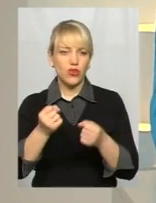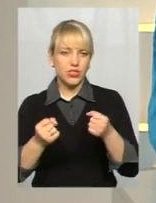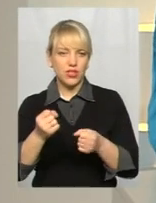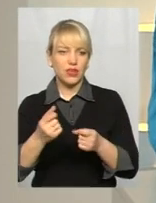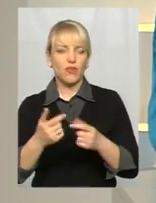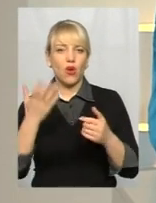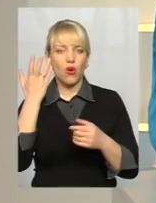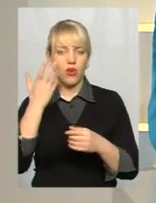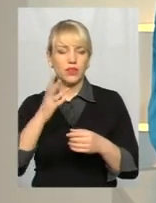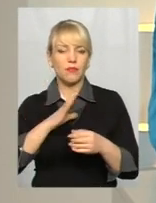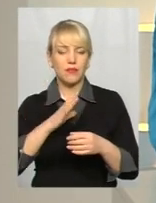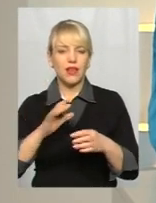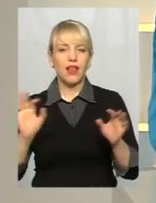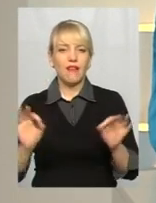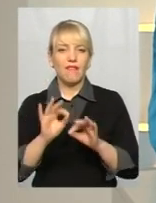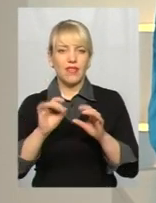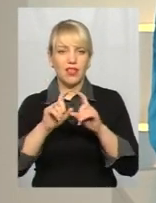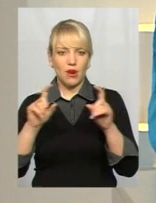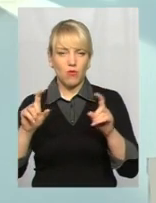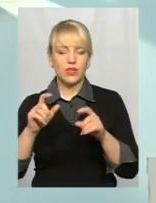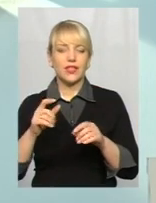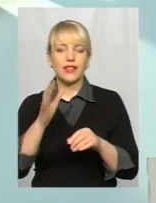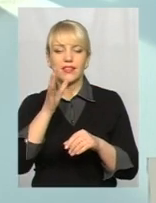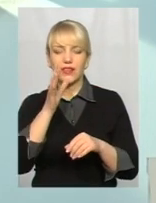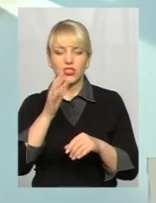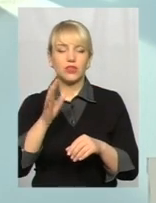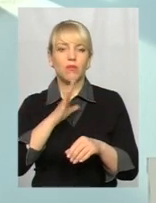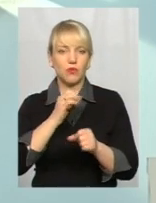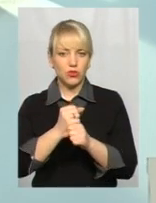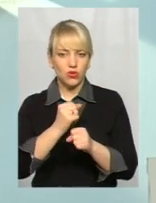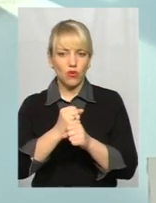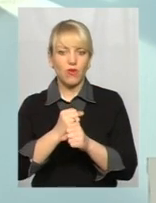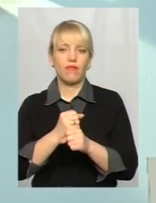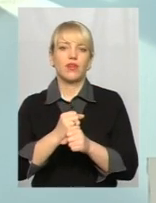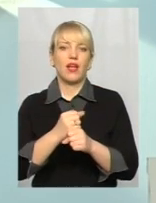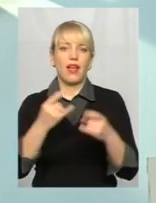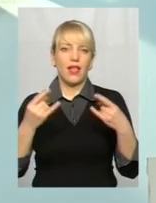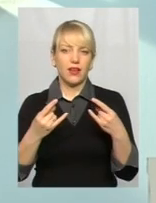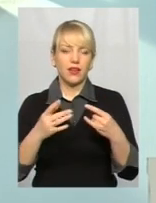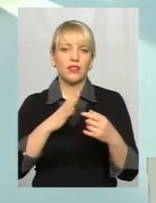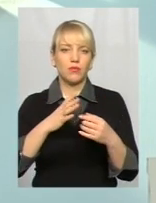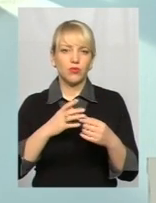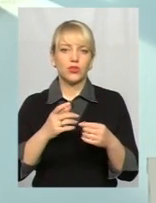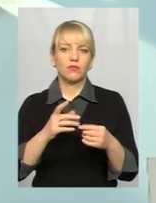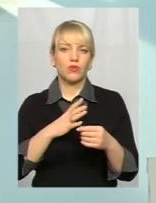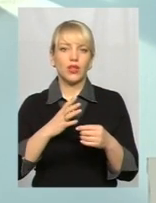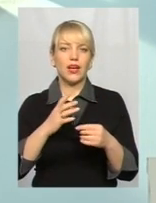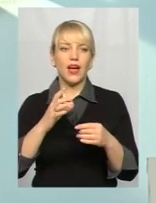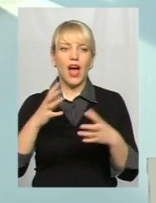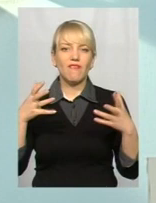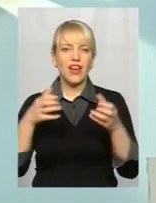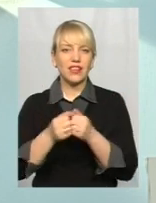біля філармонії деякий час вже працював такий екран, але тоді визнали, що він створює велику аварійну небезпеку. Як плануєте діяти